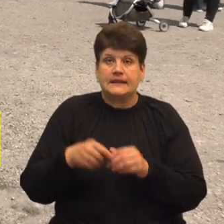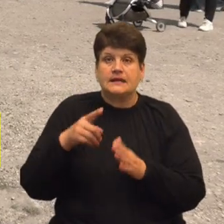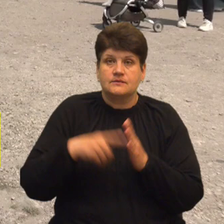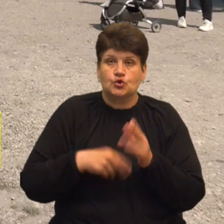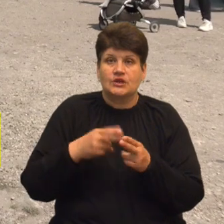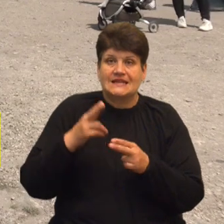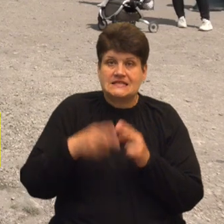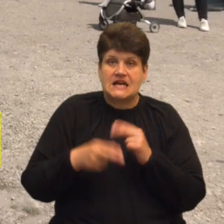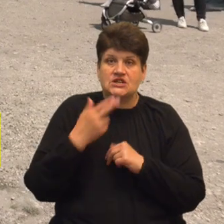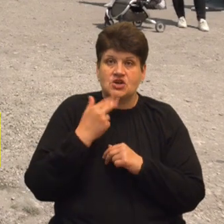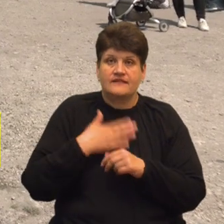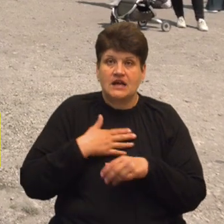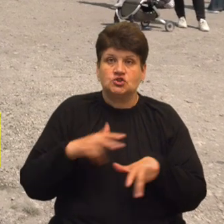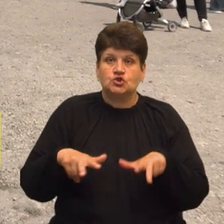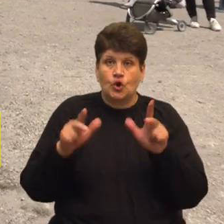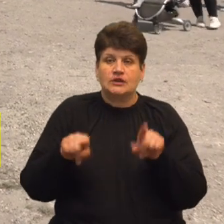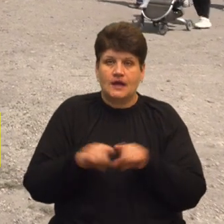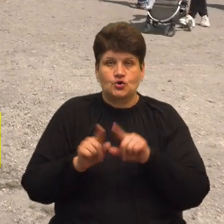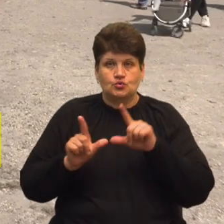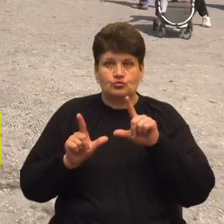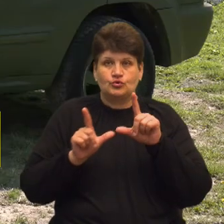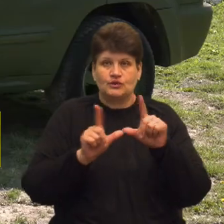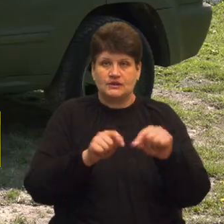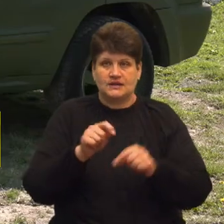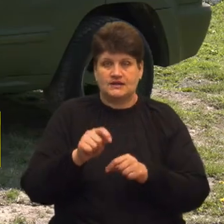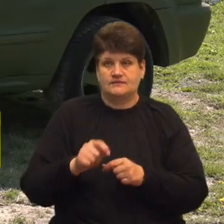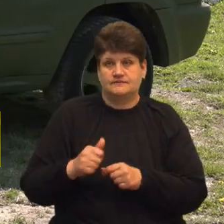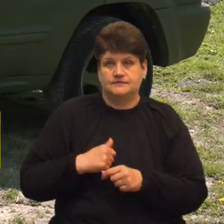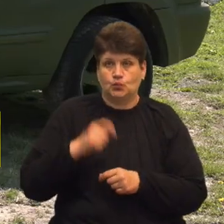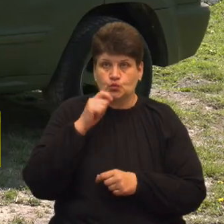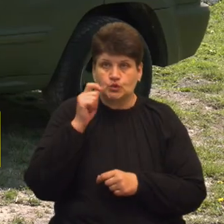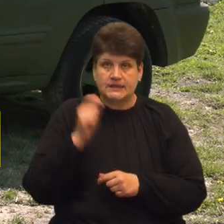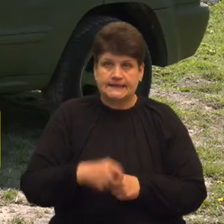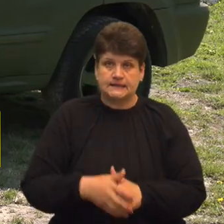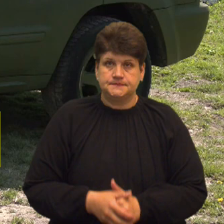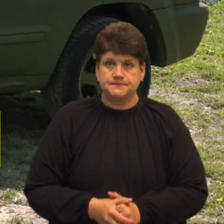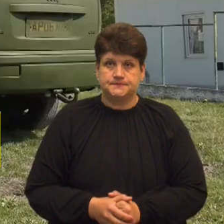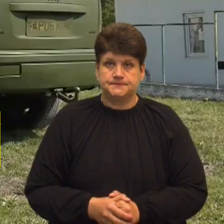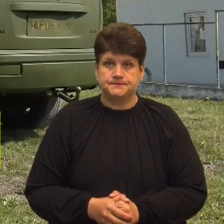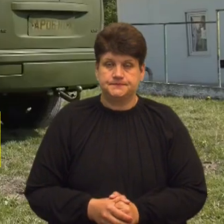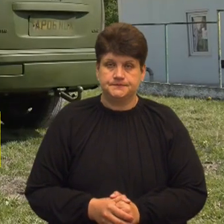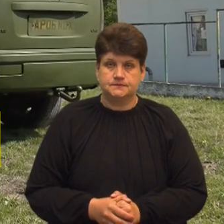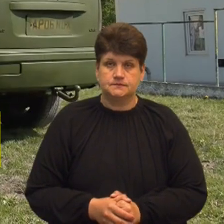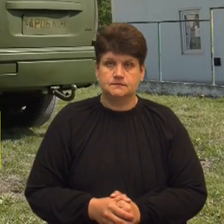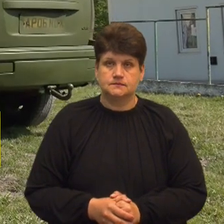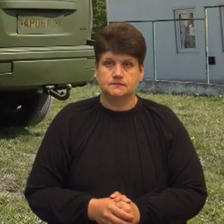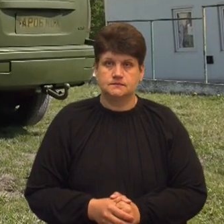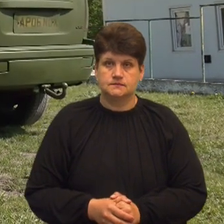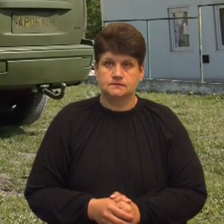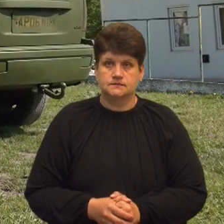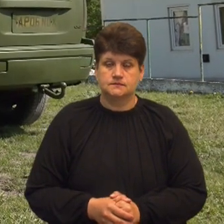наш дрон також полетить в ЗСУ. Любов Гадомська, Андрій Прокопів, Суспільне новини,